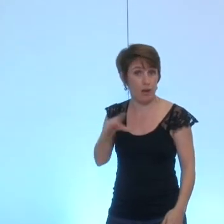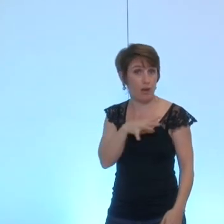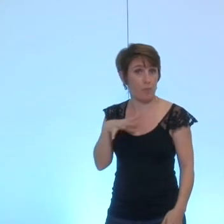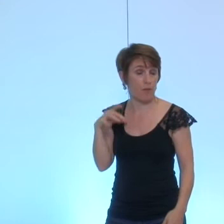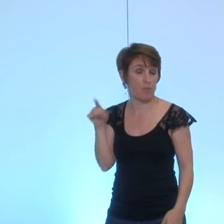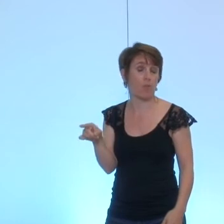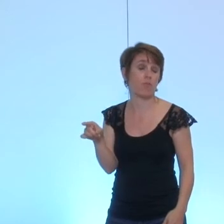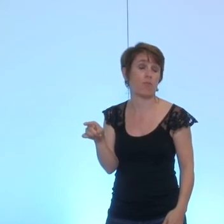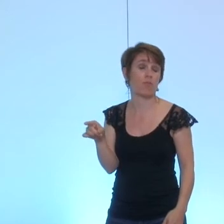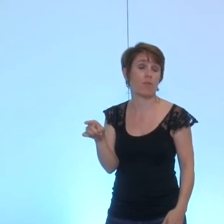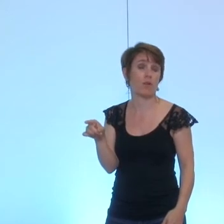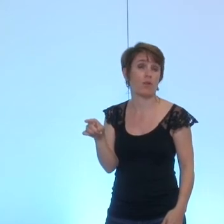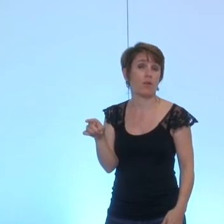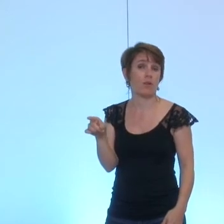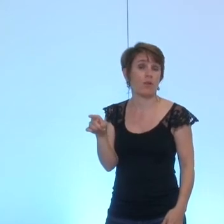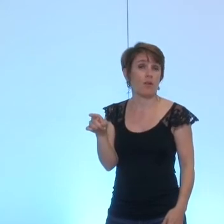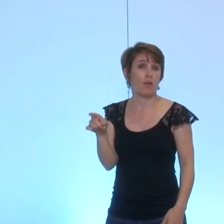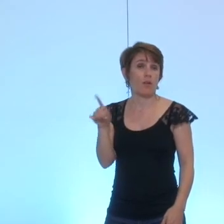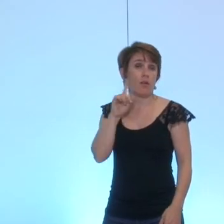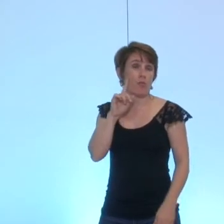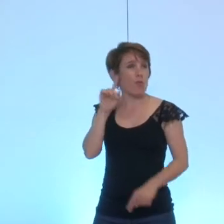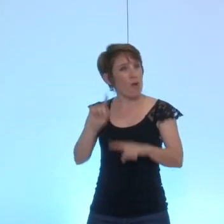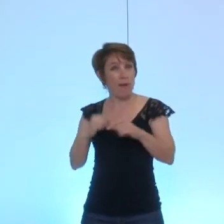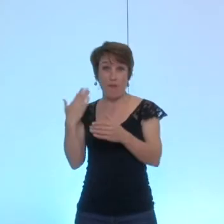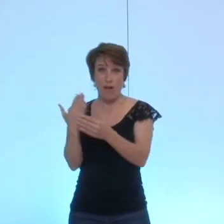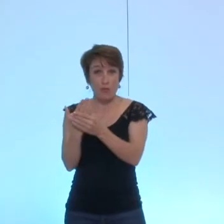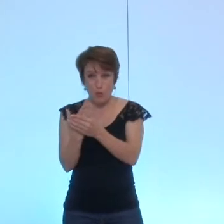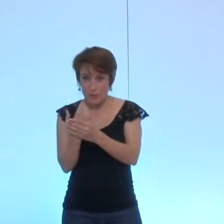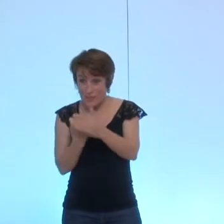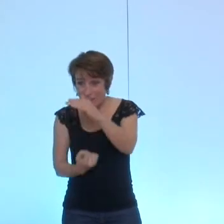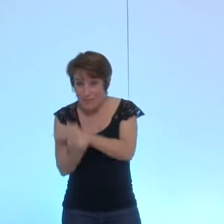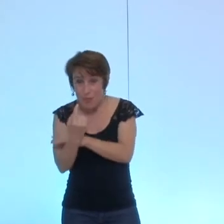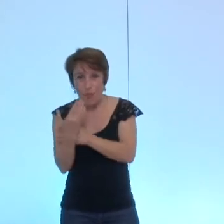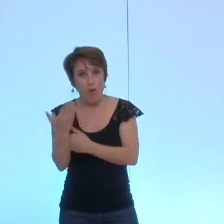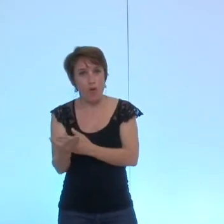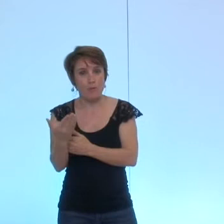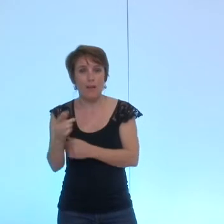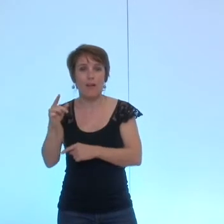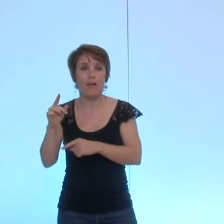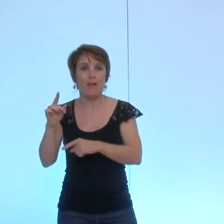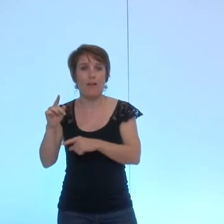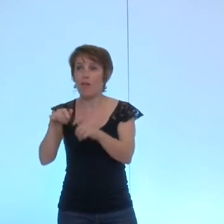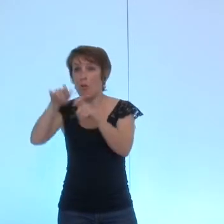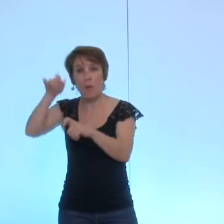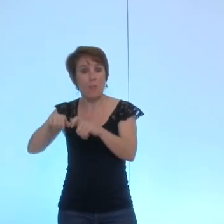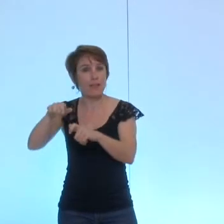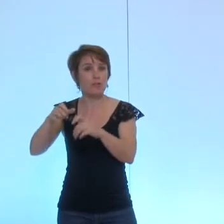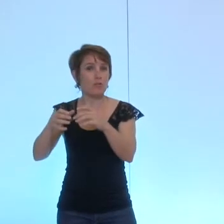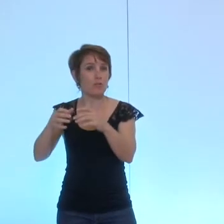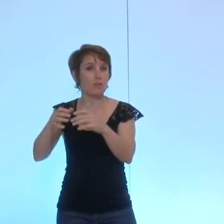ce genre de dossier un peu particulier ou innovant s'arrête avec des changements de majorité c'est pas le cas tant mieux